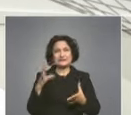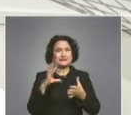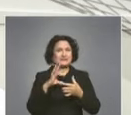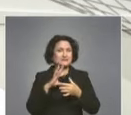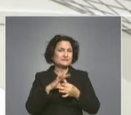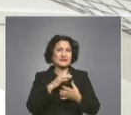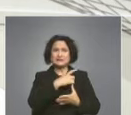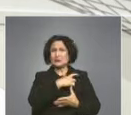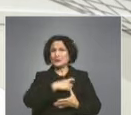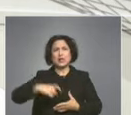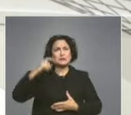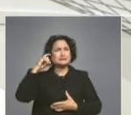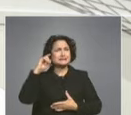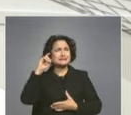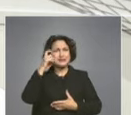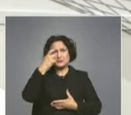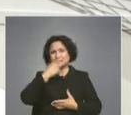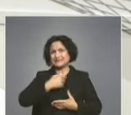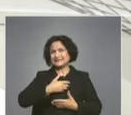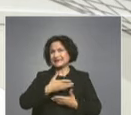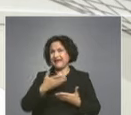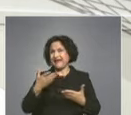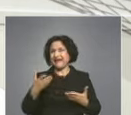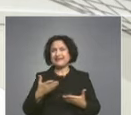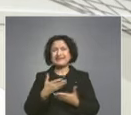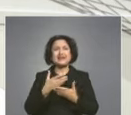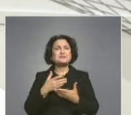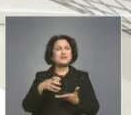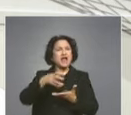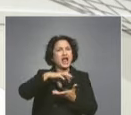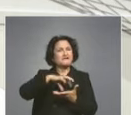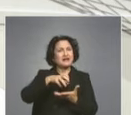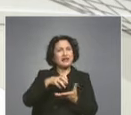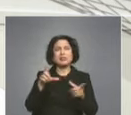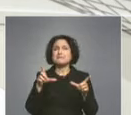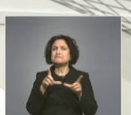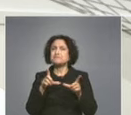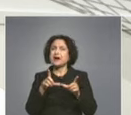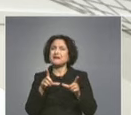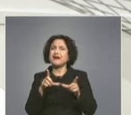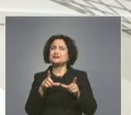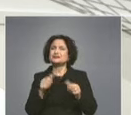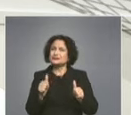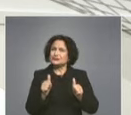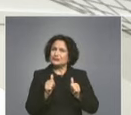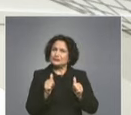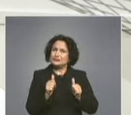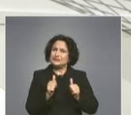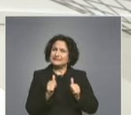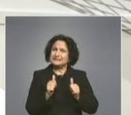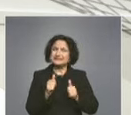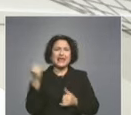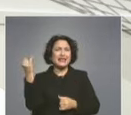за национално самосъзнание, а жителите на квартала с старинното има Мараша с сред най-ревностните защитници на идеята за